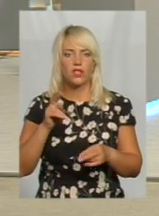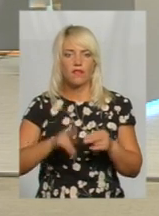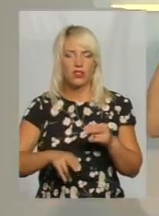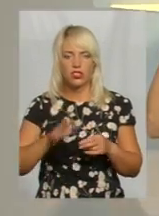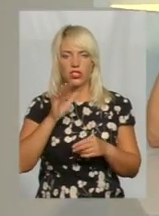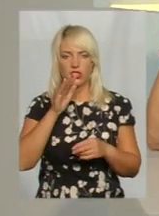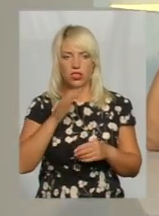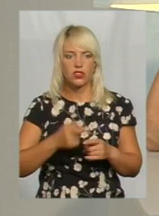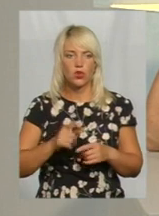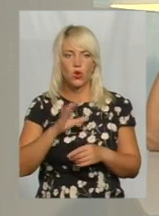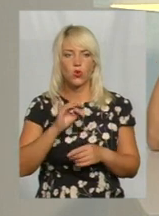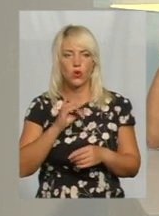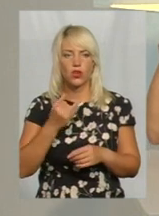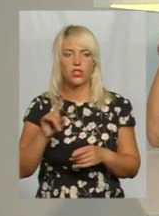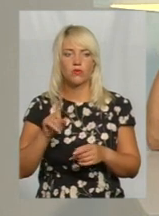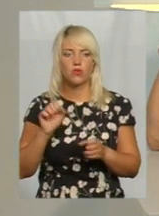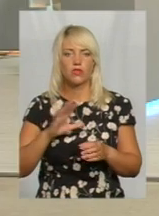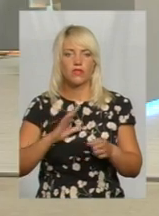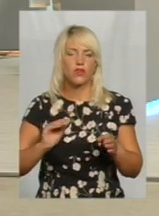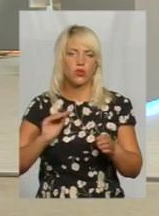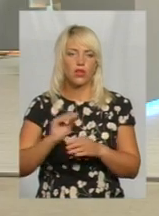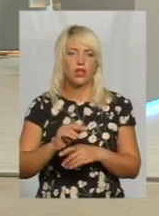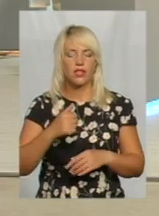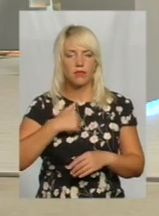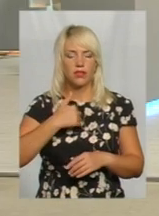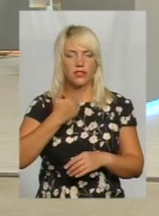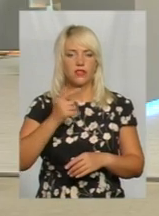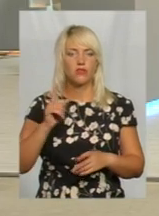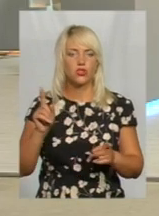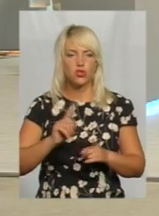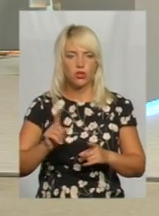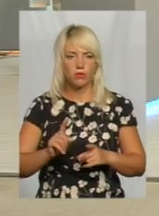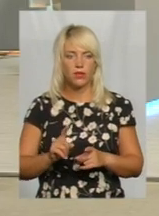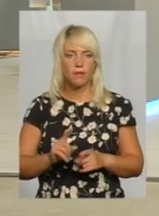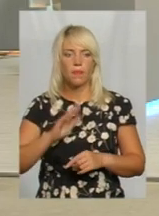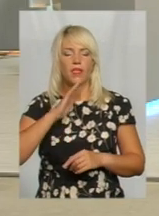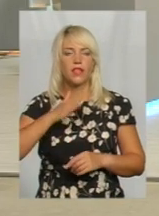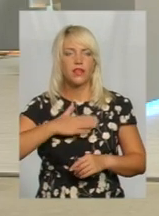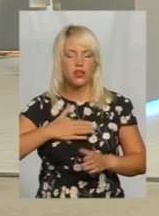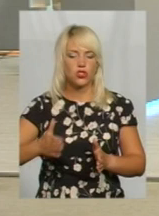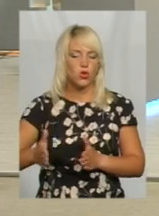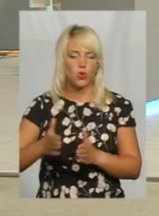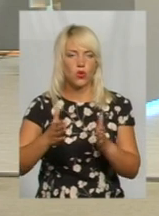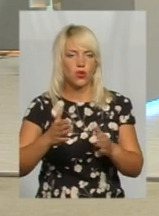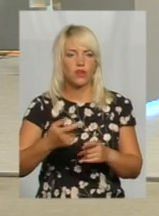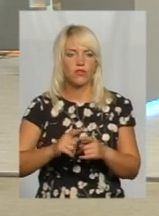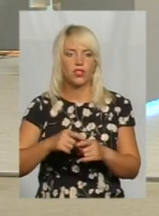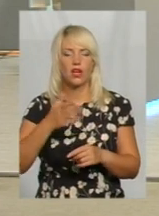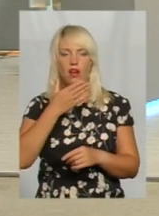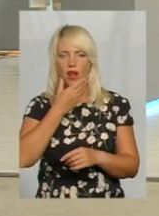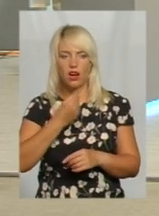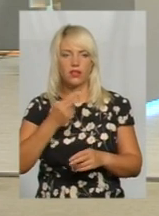часу. Пане Юрію, чи хочете ви ще додати щось? Я би хотів все-таки, щоб наші дороги, вони гарні,